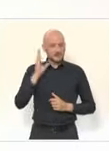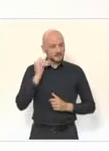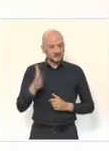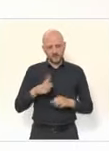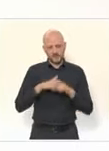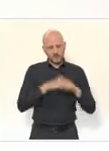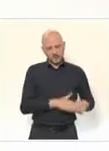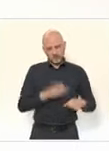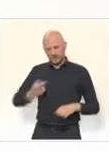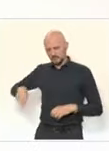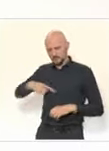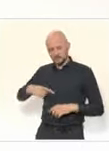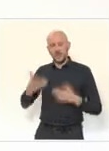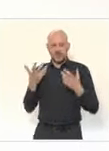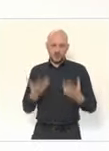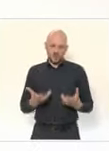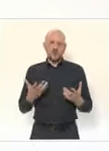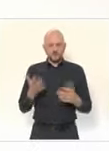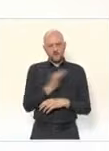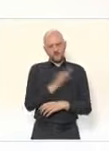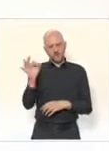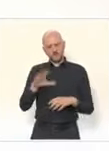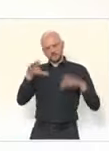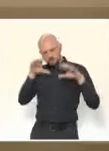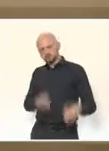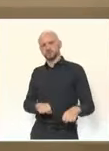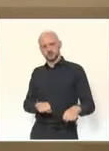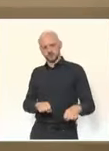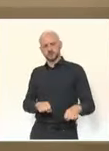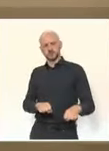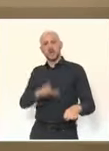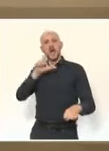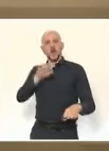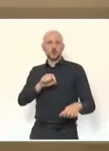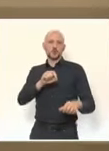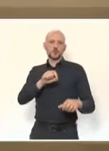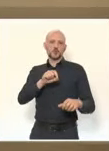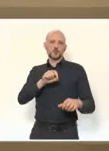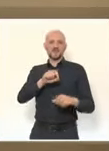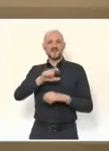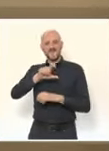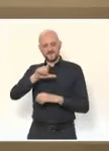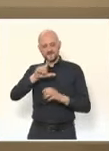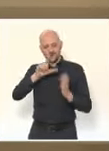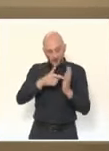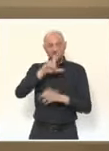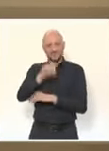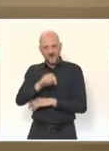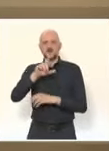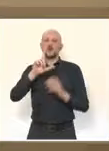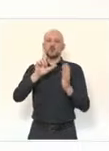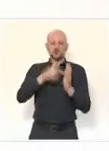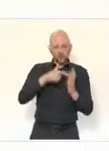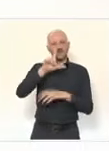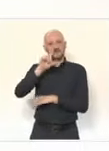Et c'est pour cette raison que la France a tenu bon dans cette année scolaire 2020-2021 et que notre objectif reste le même jusqu'à la fin de'année